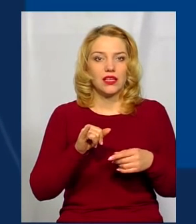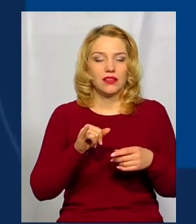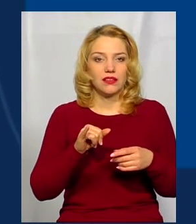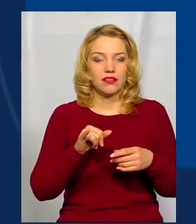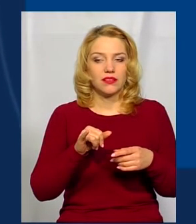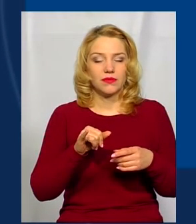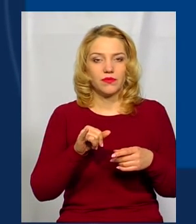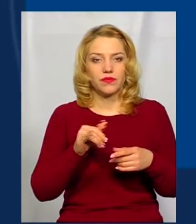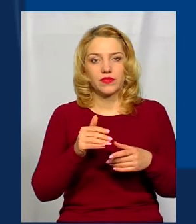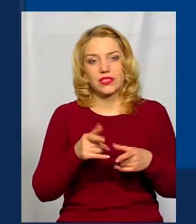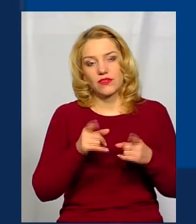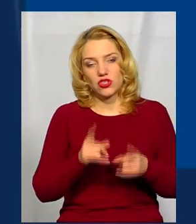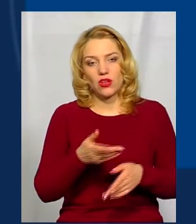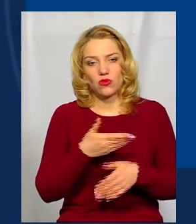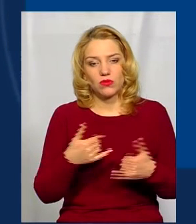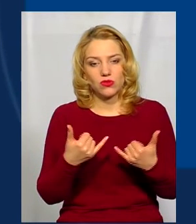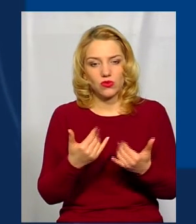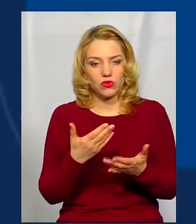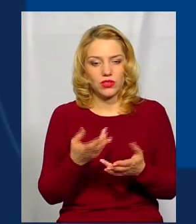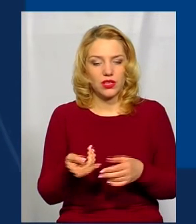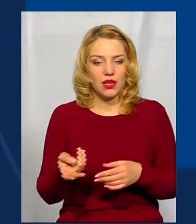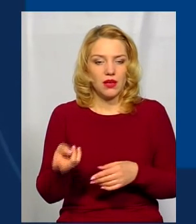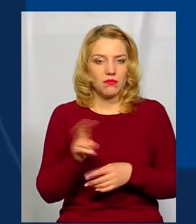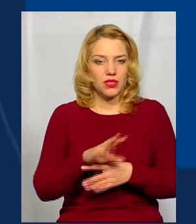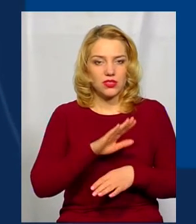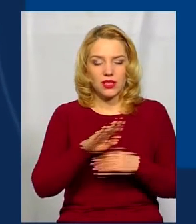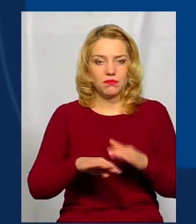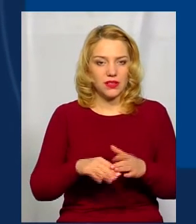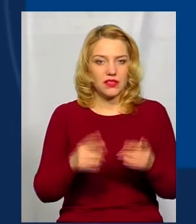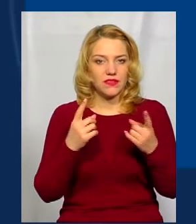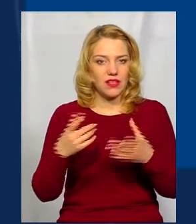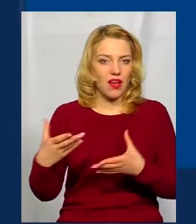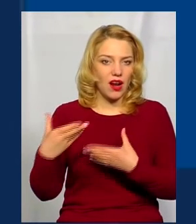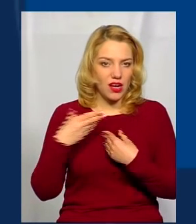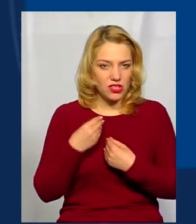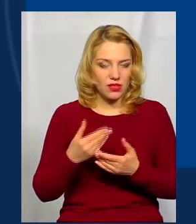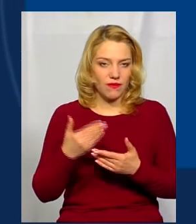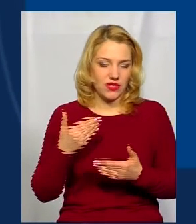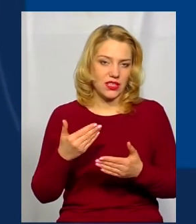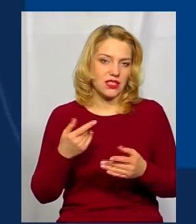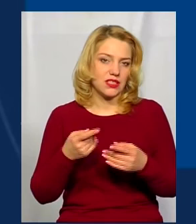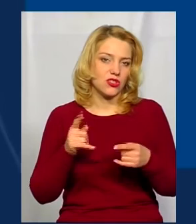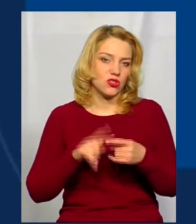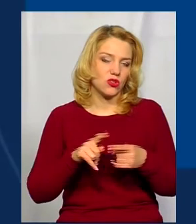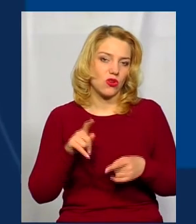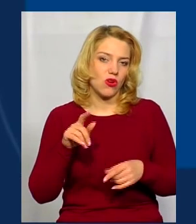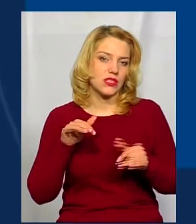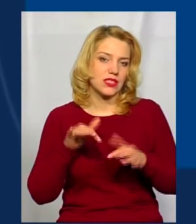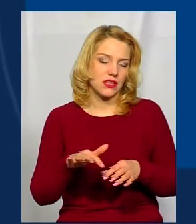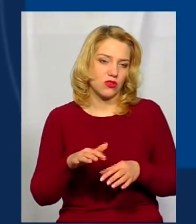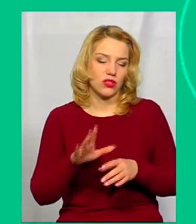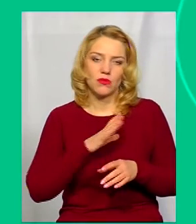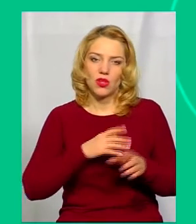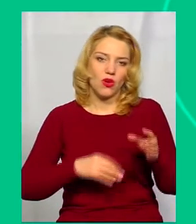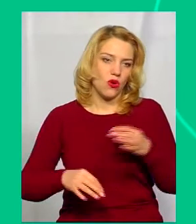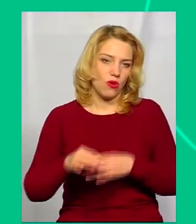звичайно, сьогодні вже ми теж прийшли під враженням. Назвичайно, від того заходу і дуже бурхливі обговорення